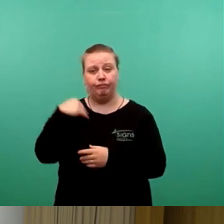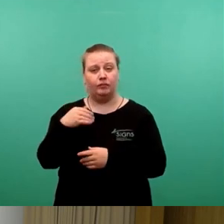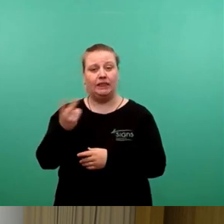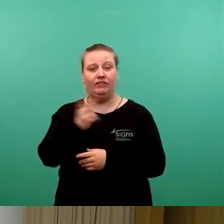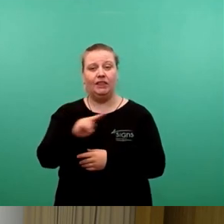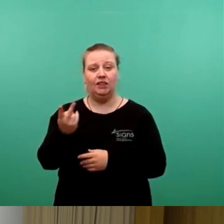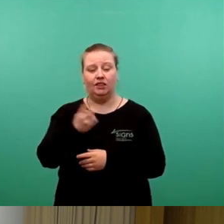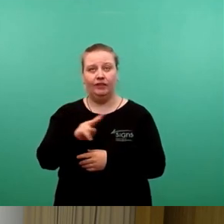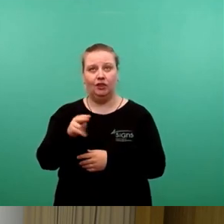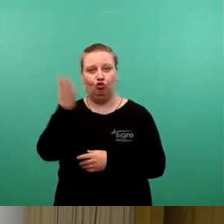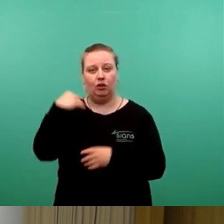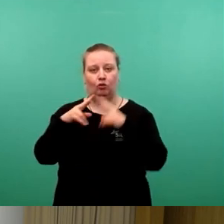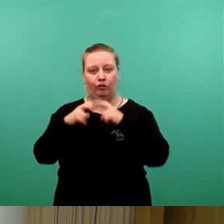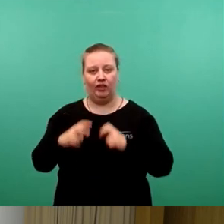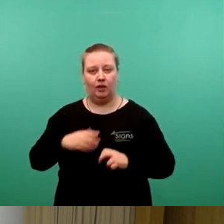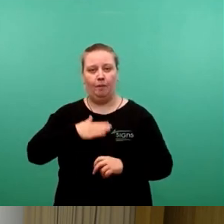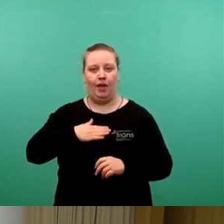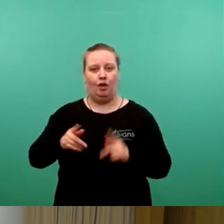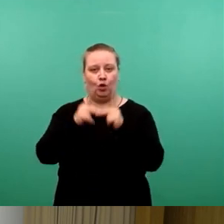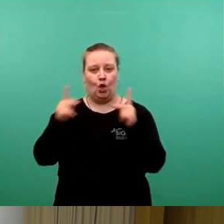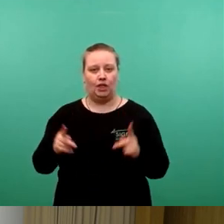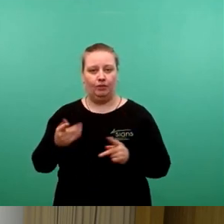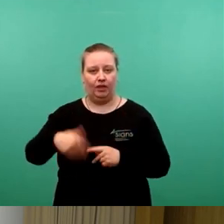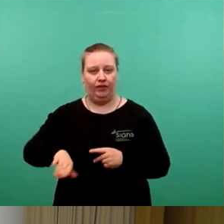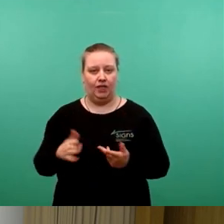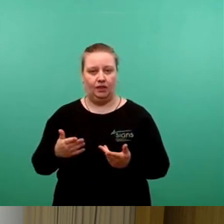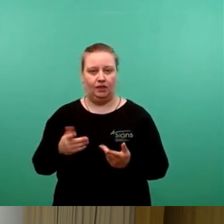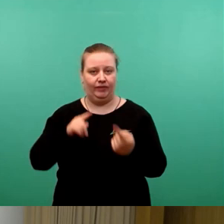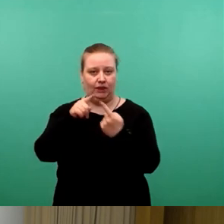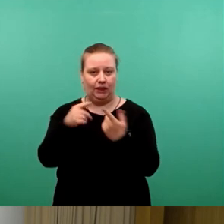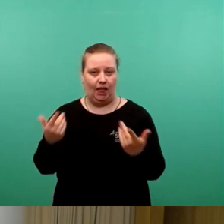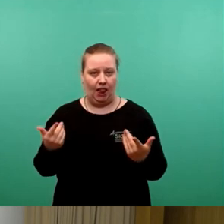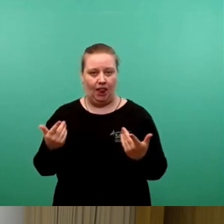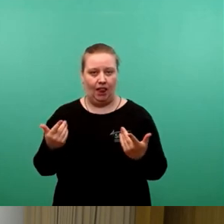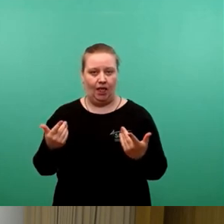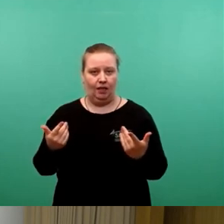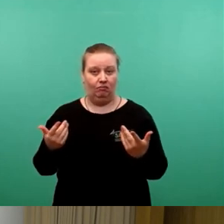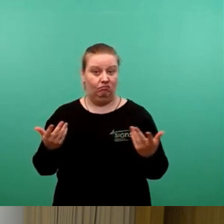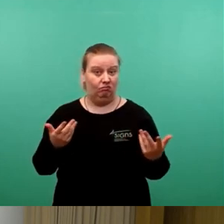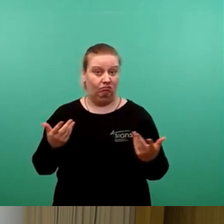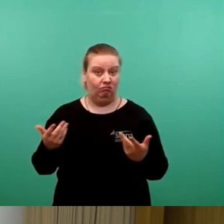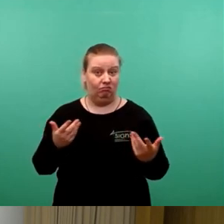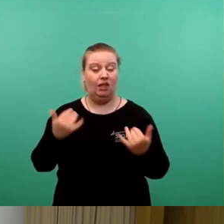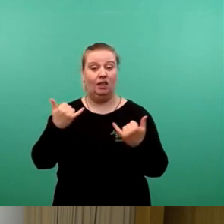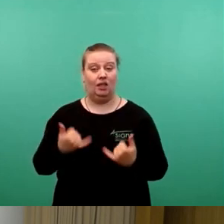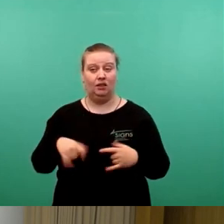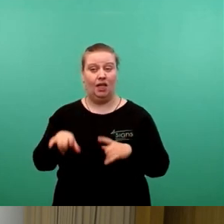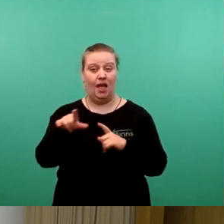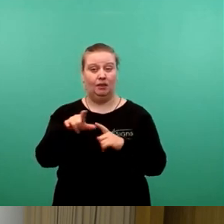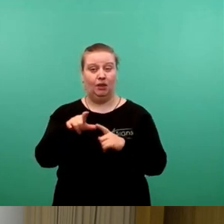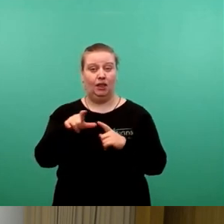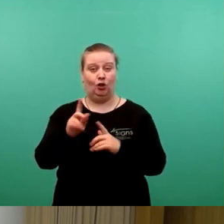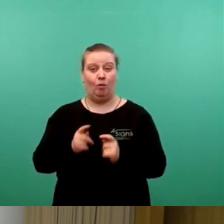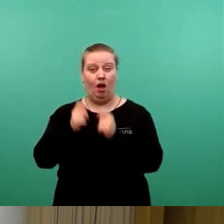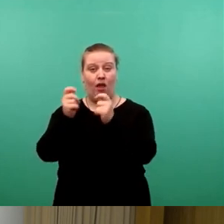eine Evaluierung des Bäder-Konzeptes vorgesehen gewesen. Jetzt hat die SPD, habe ich gesehen, da einen Antrag